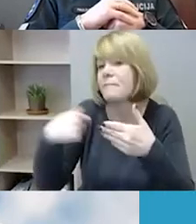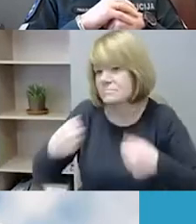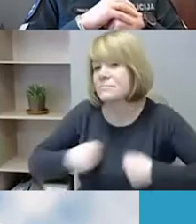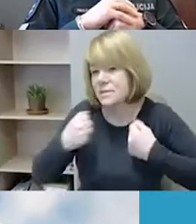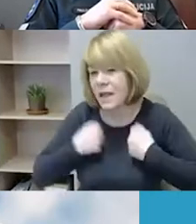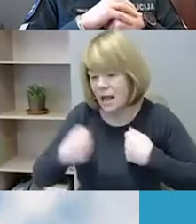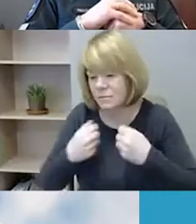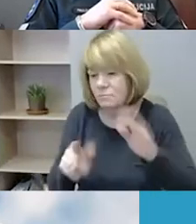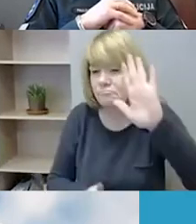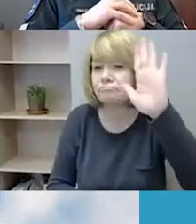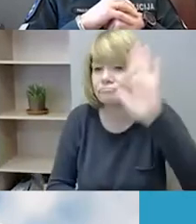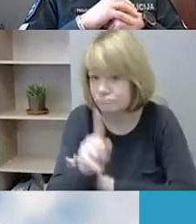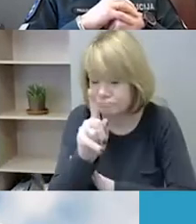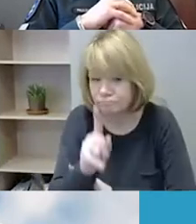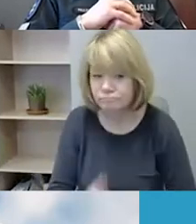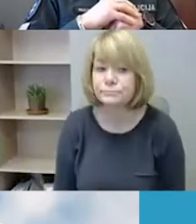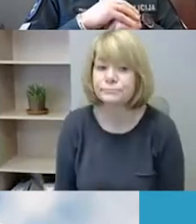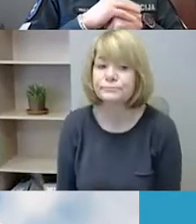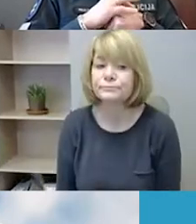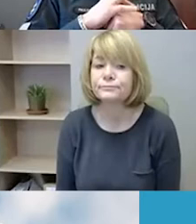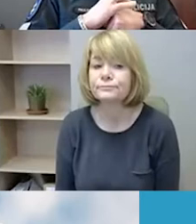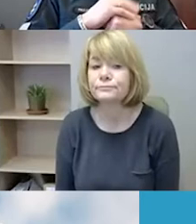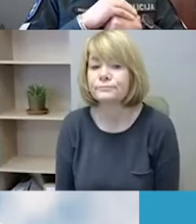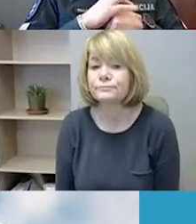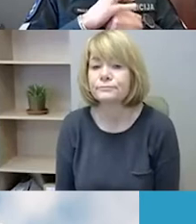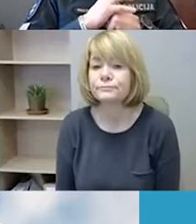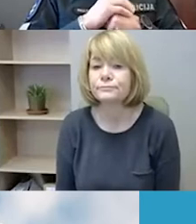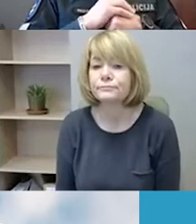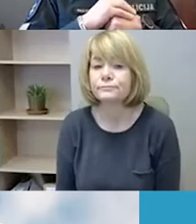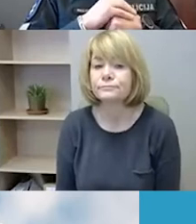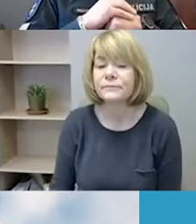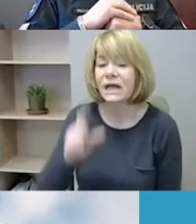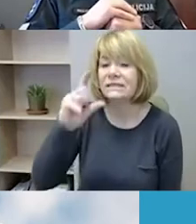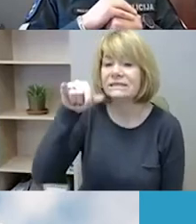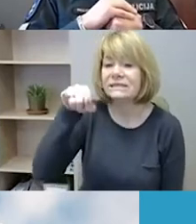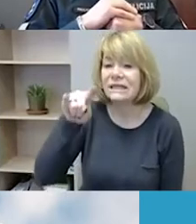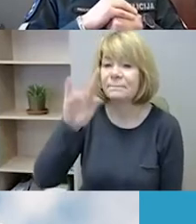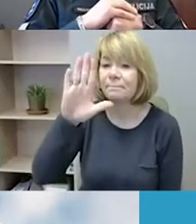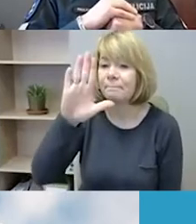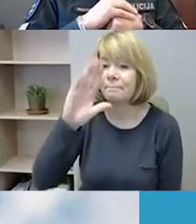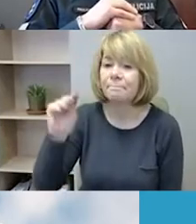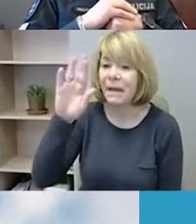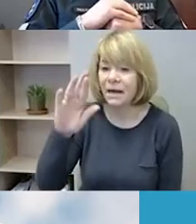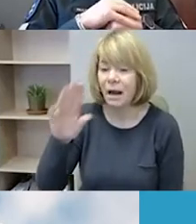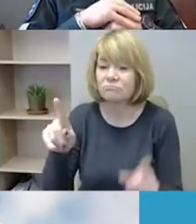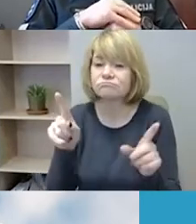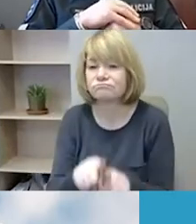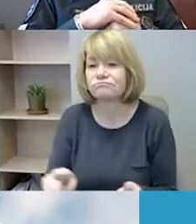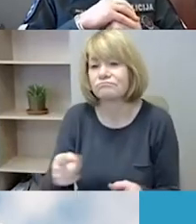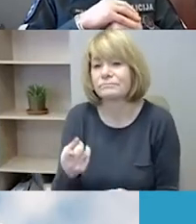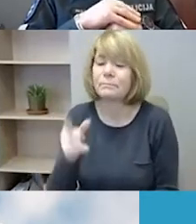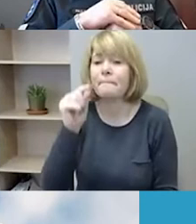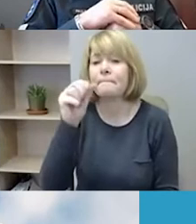pradėti, tai yra mūsų cyber patruliai. nenoriu pasakyti, kad mes šiandien